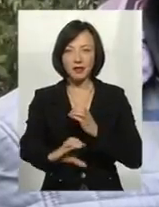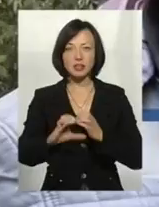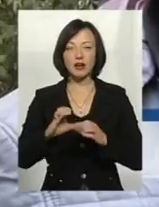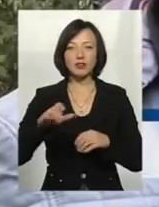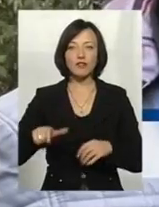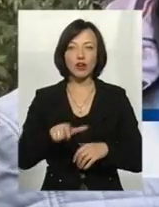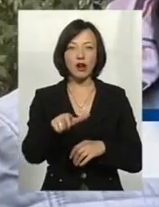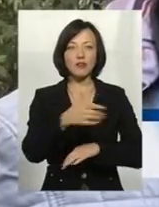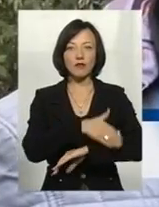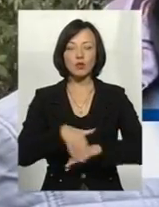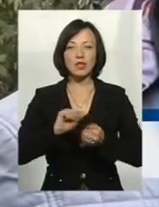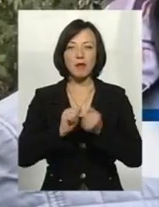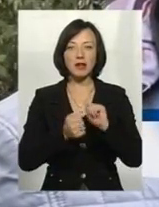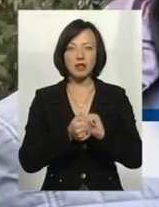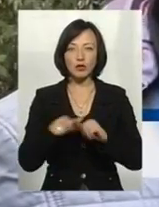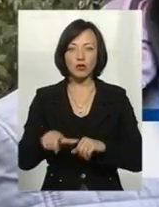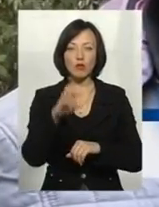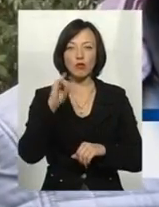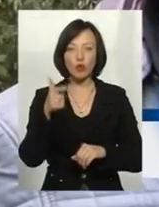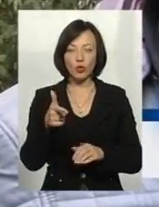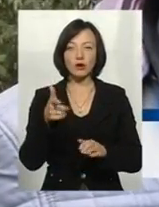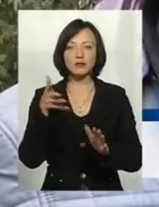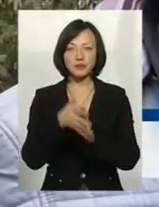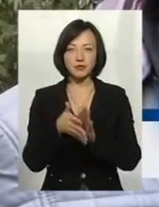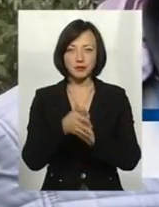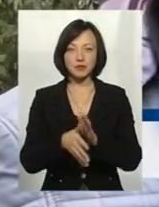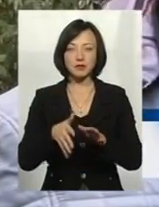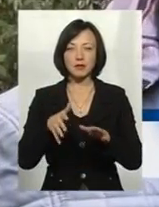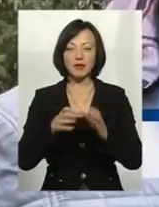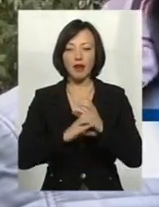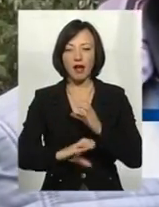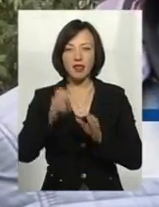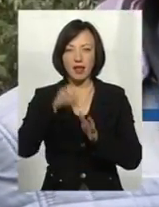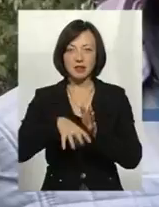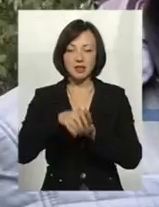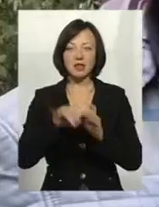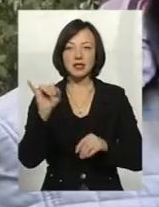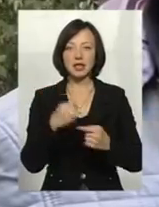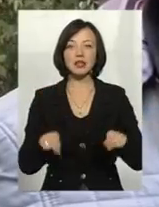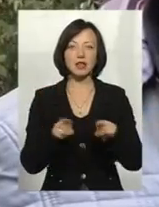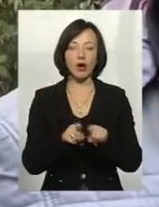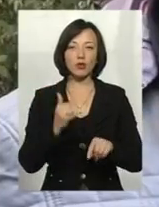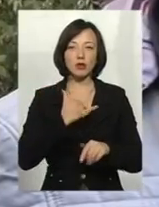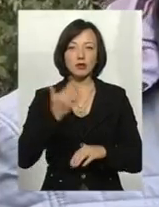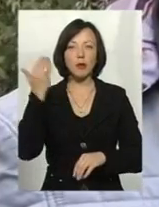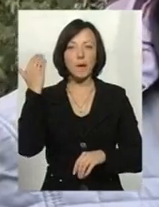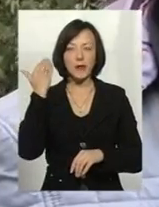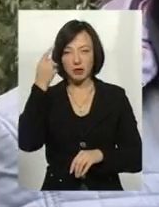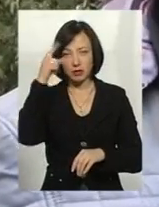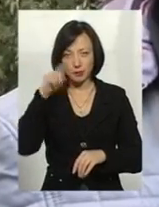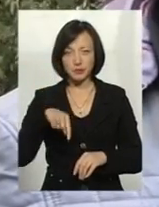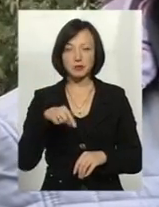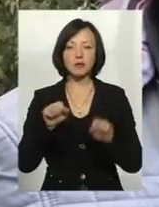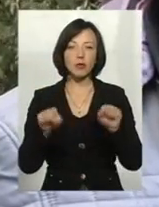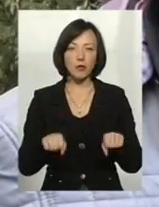'янецької у річку Підайний Бух втікає зливову каналізацію. І так, як нам попередньо відомо, то